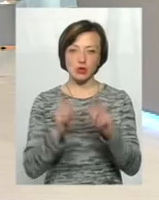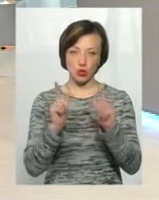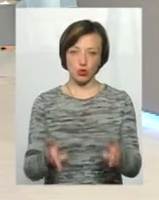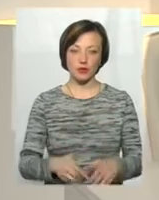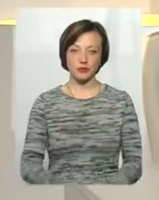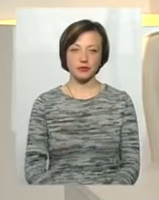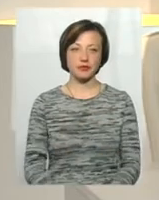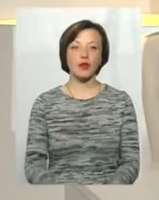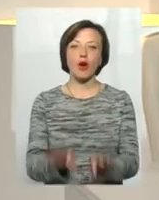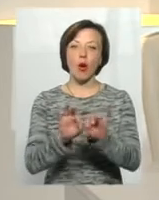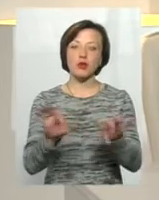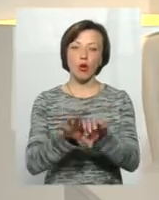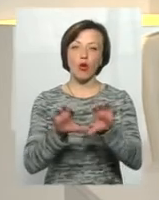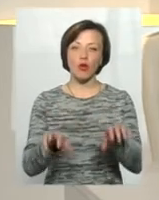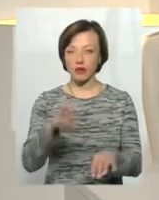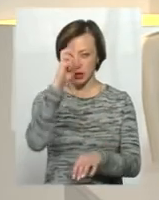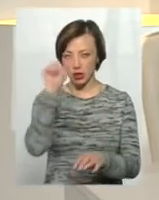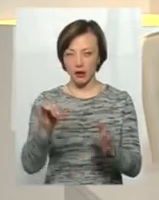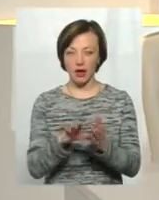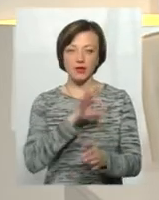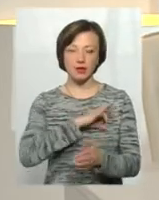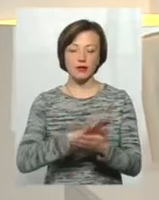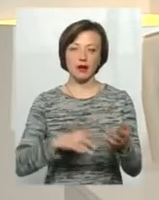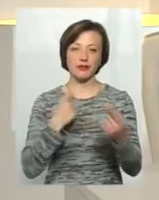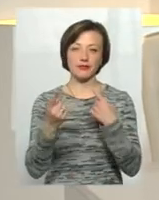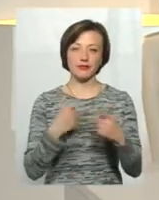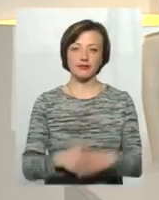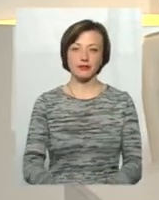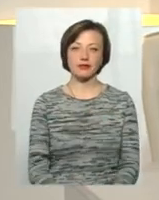Ще один коментар голови Держенергоефективності. Далі продовжимо.